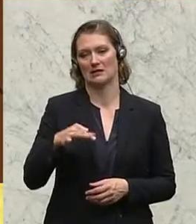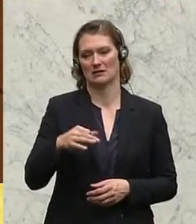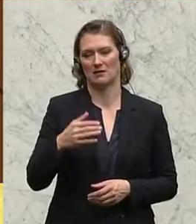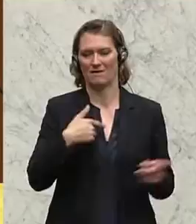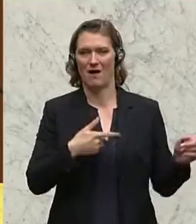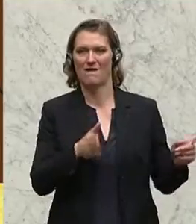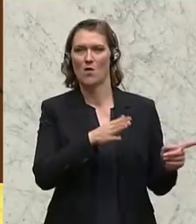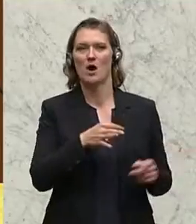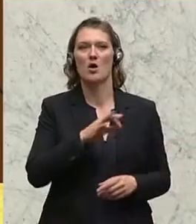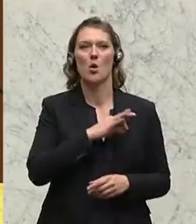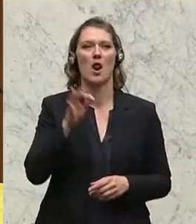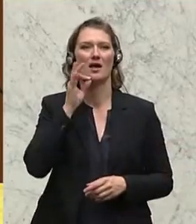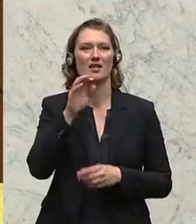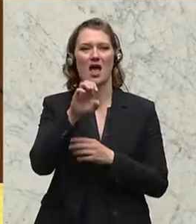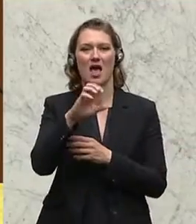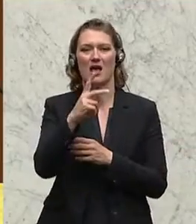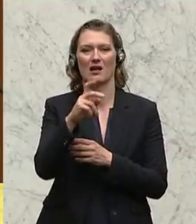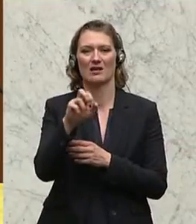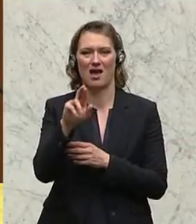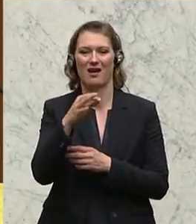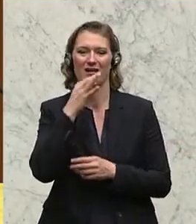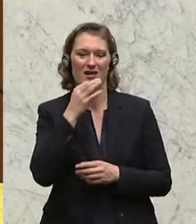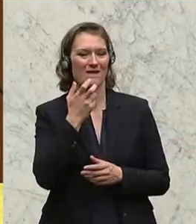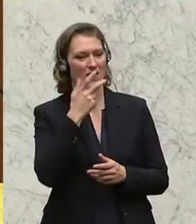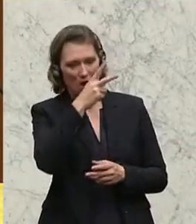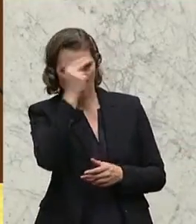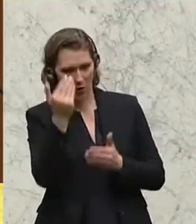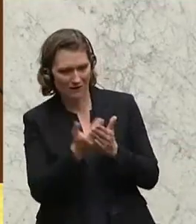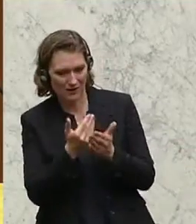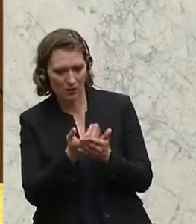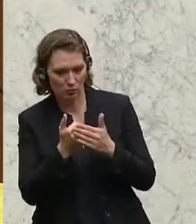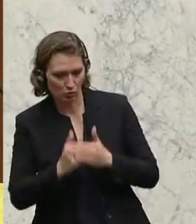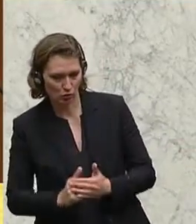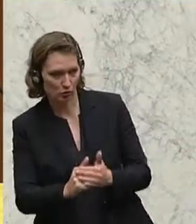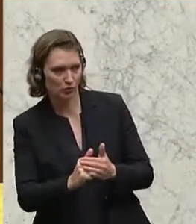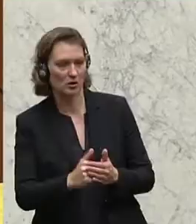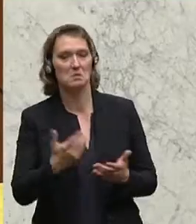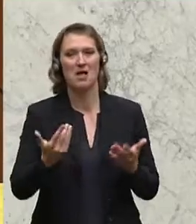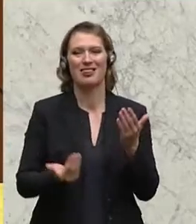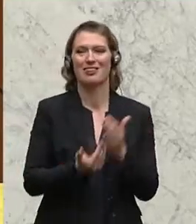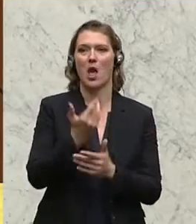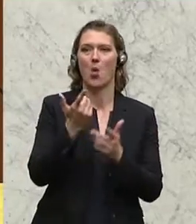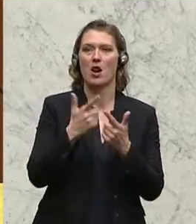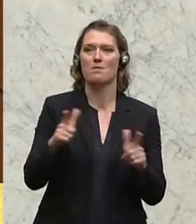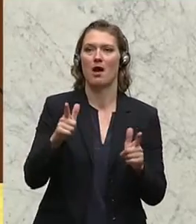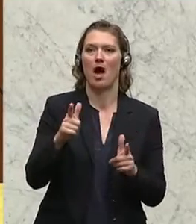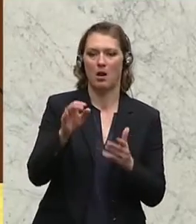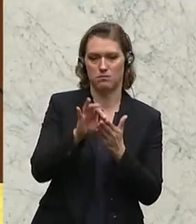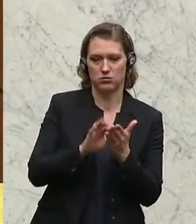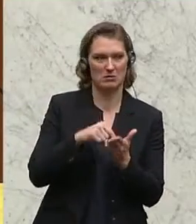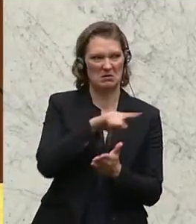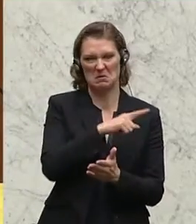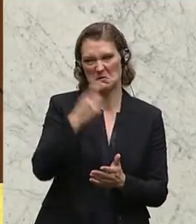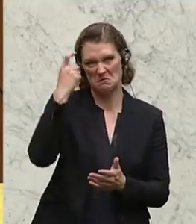Ecker angesprochen hat, sie ist die Stimme des Volkes und möchte das Volk vertreten. Und unter den neoliberalen Gesichtspunkten, die ja bis jetzt bekannt sind, wird Sie